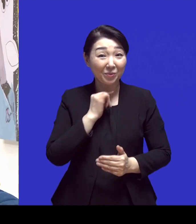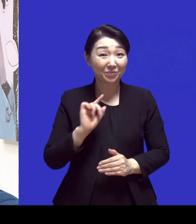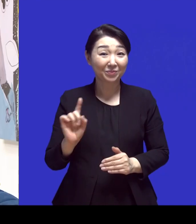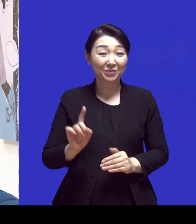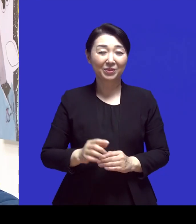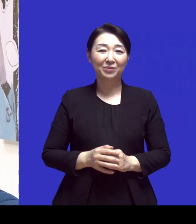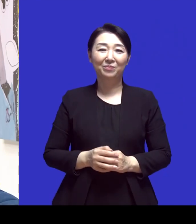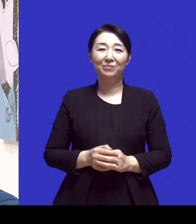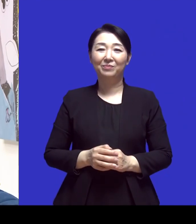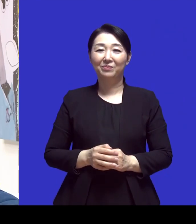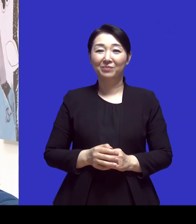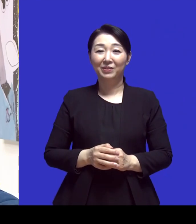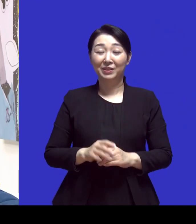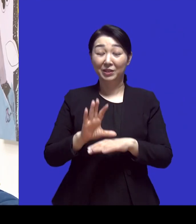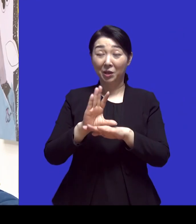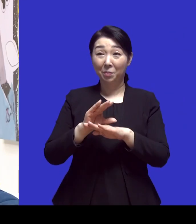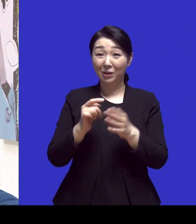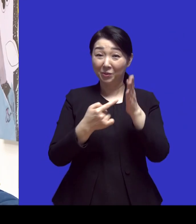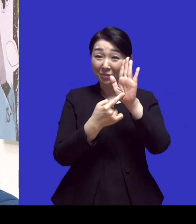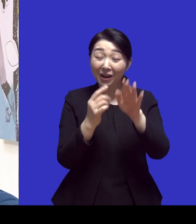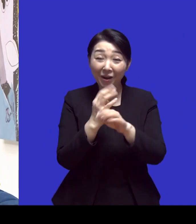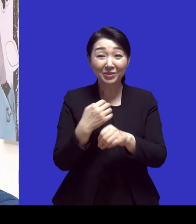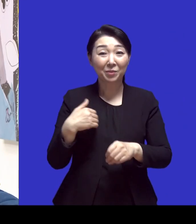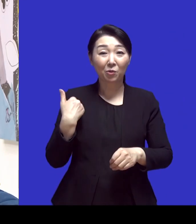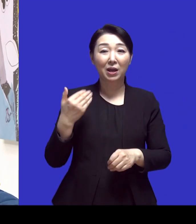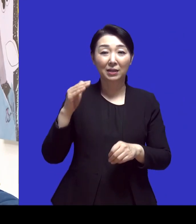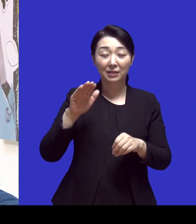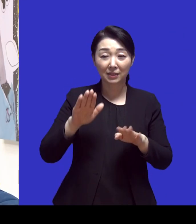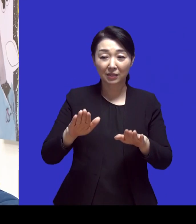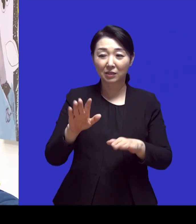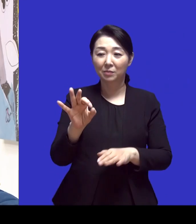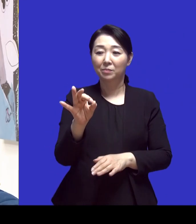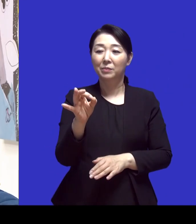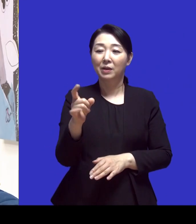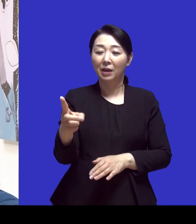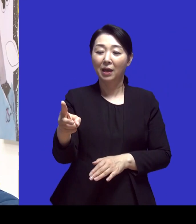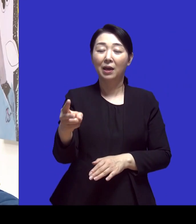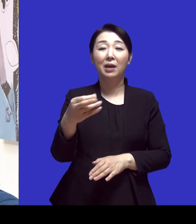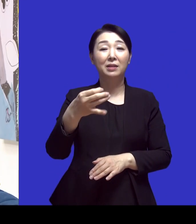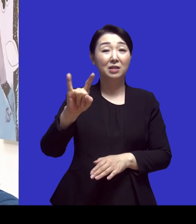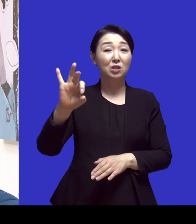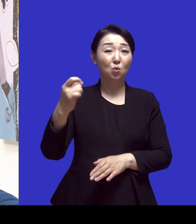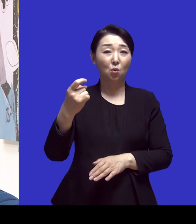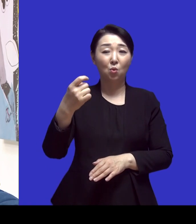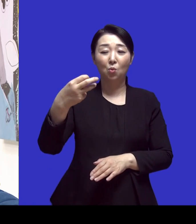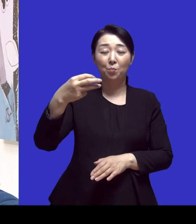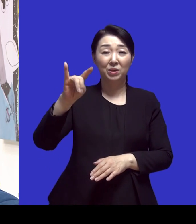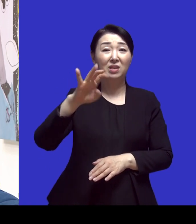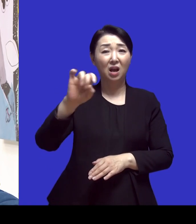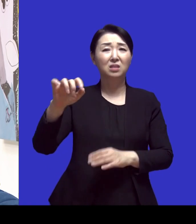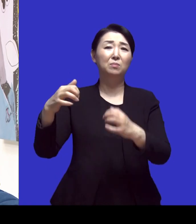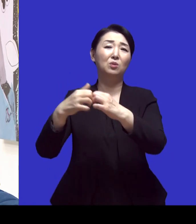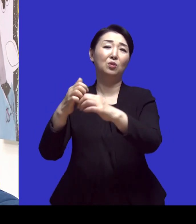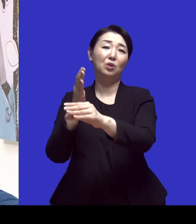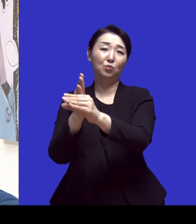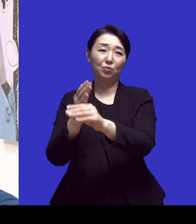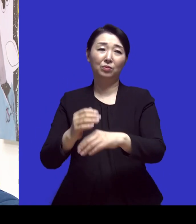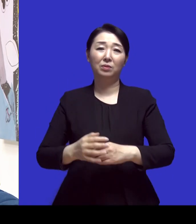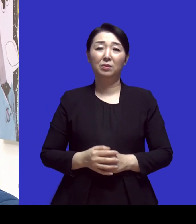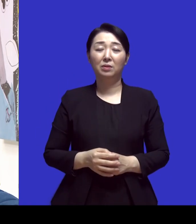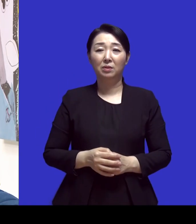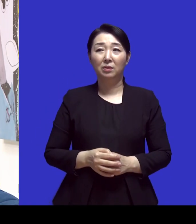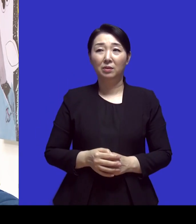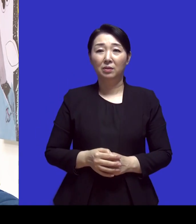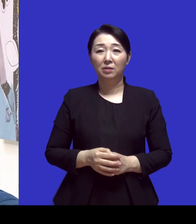이 방송이 언제 나올지 모르지만 지금 에티오피아가 다시 내전 상황이 돼 있고 내일